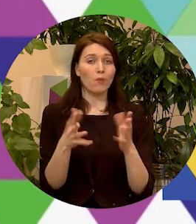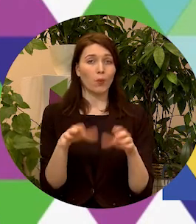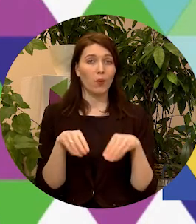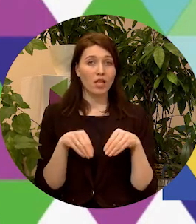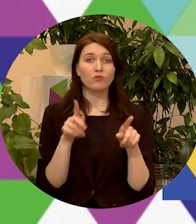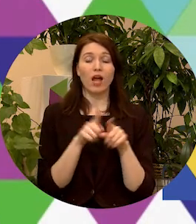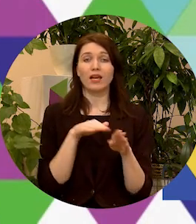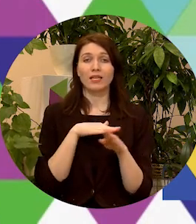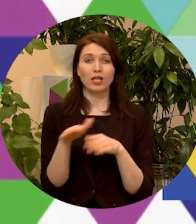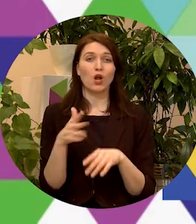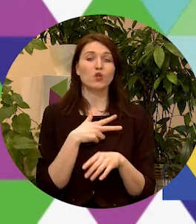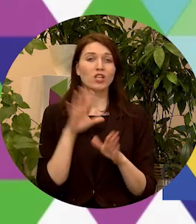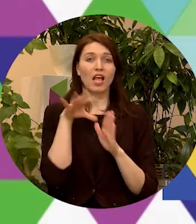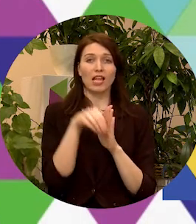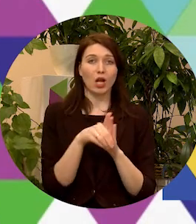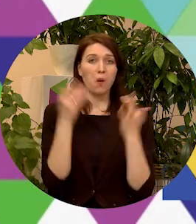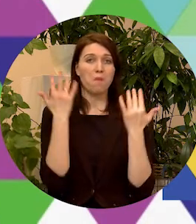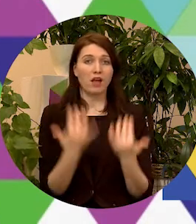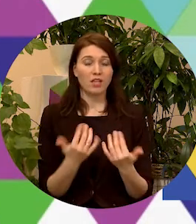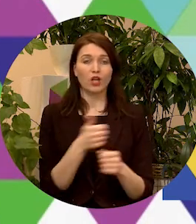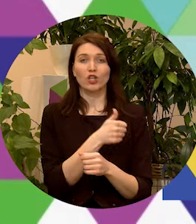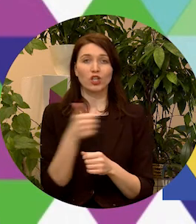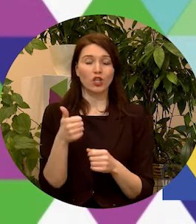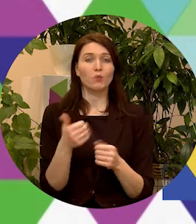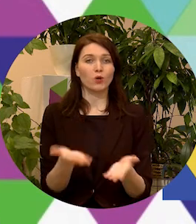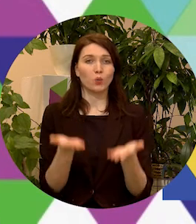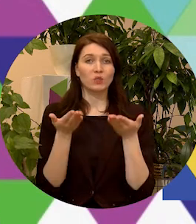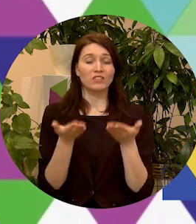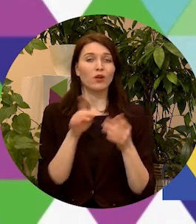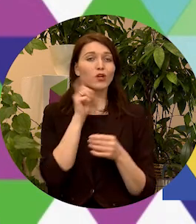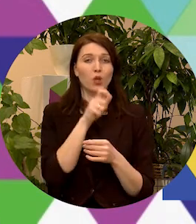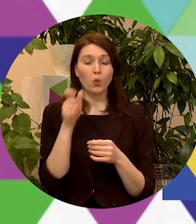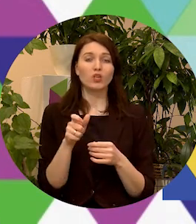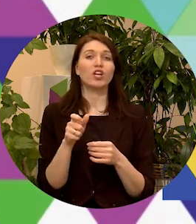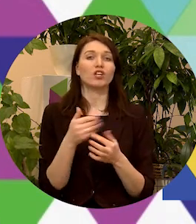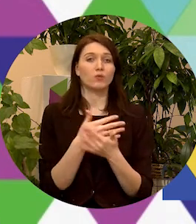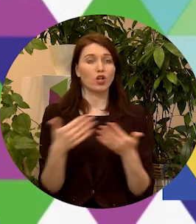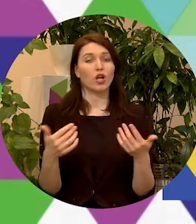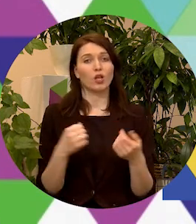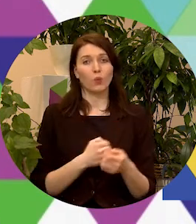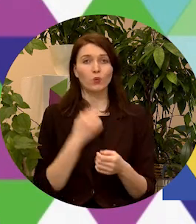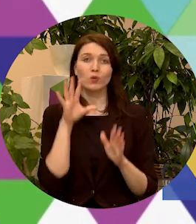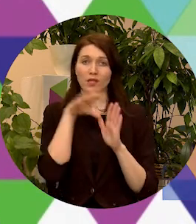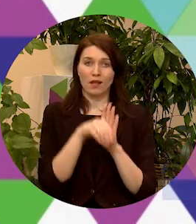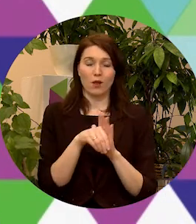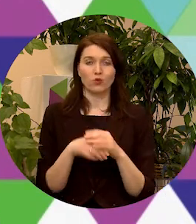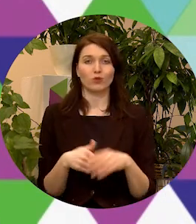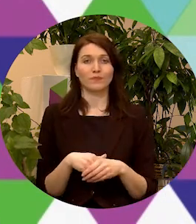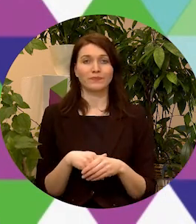īstenot sociālās iekļaušanas pasākums, īpaši akcentējot jauniešu ar ierobežotām iespējām iekļaušanu.